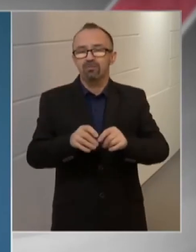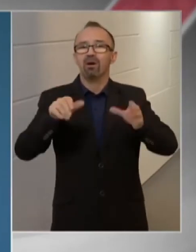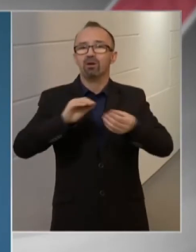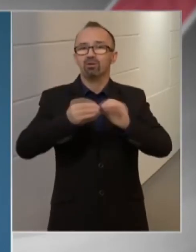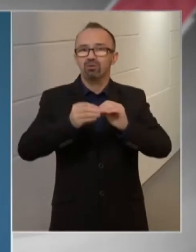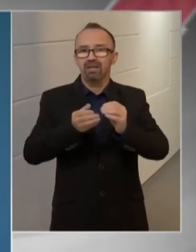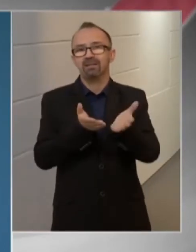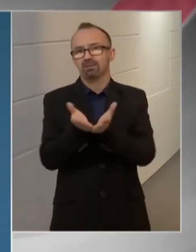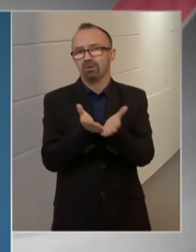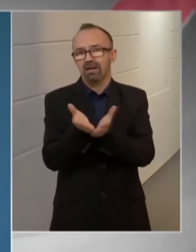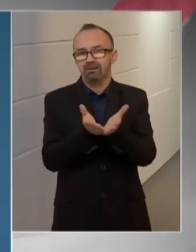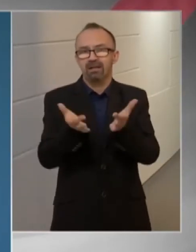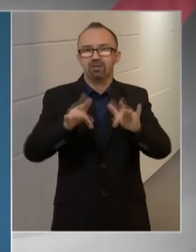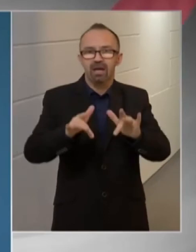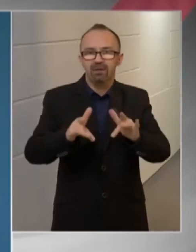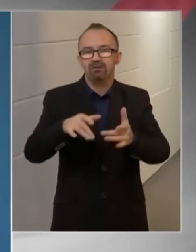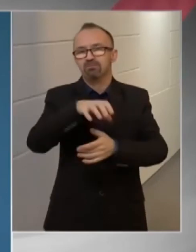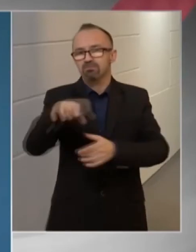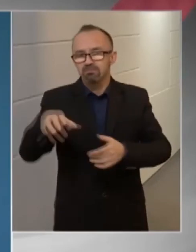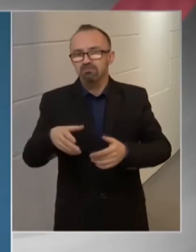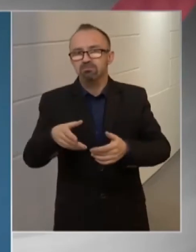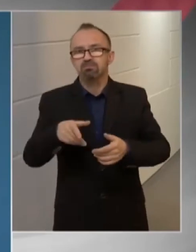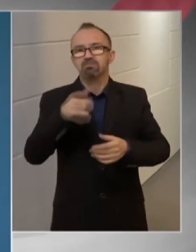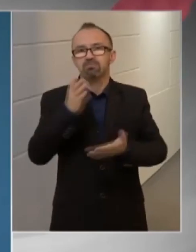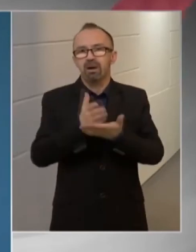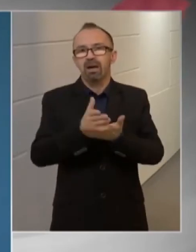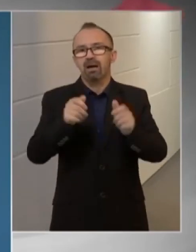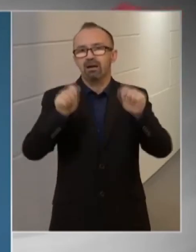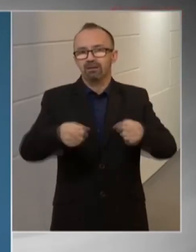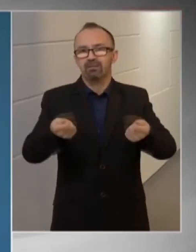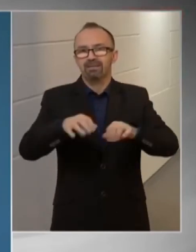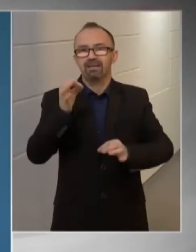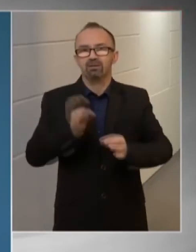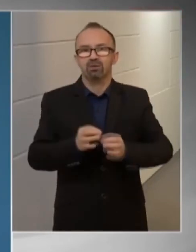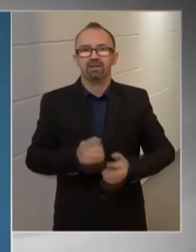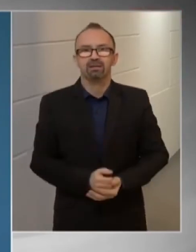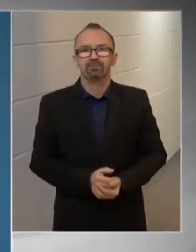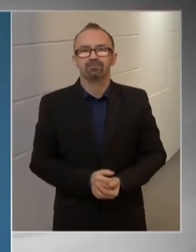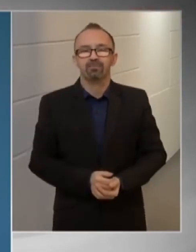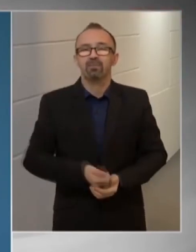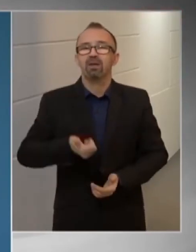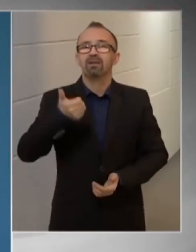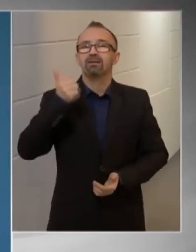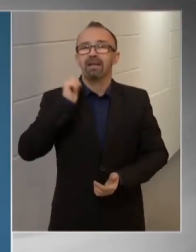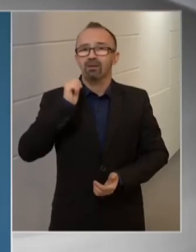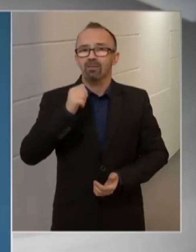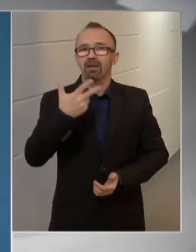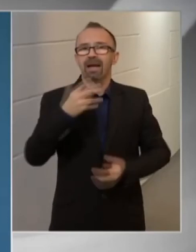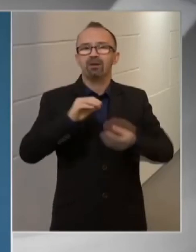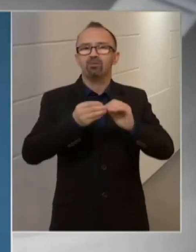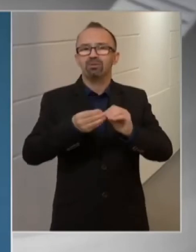jogszabályhat szolgáltatási hely létesítmény tekintetében döntöttünk a bezárásról. A tegnapi napon a három